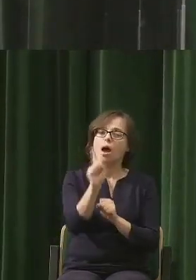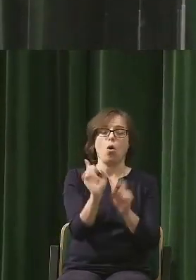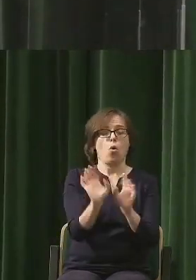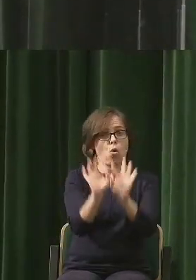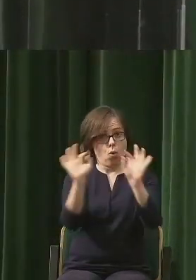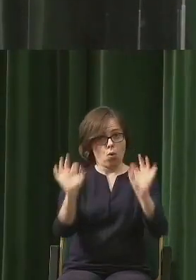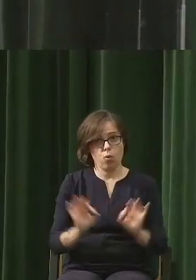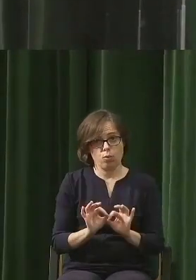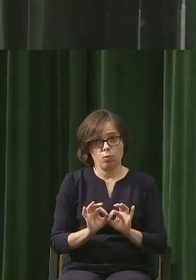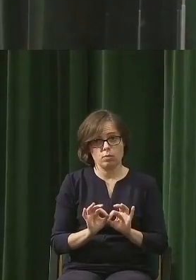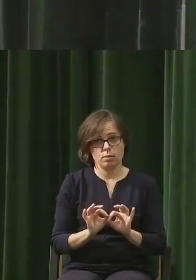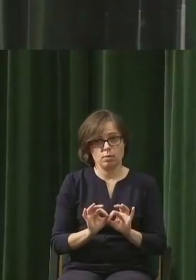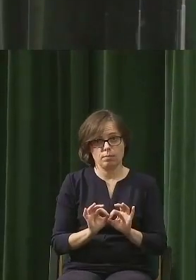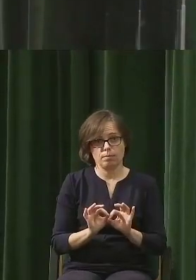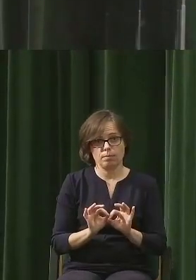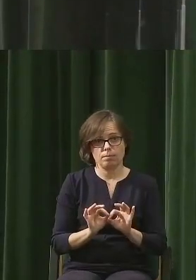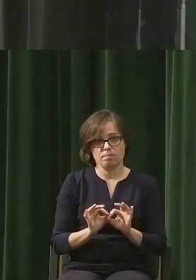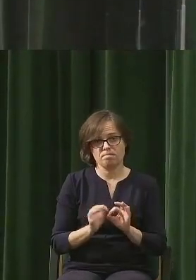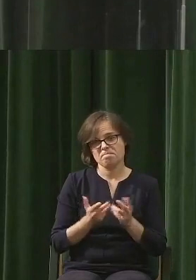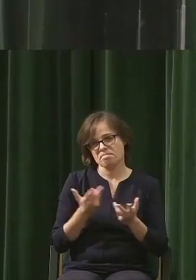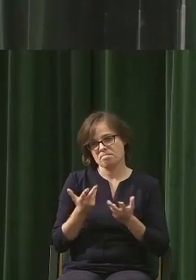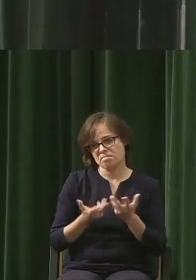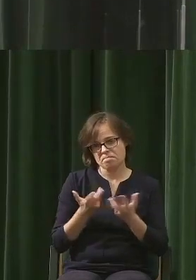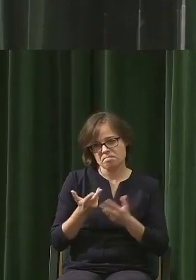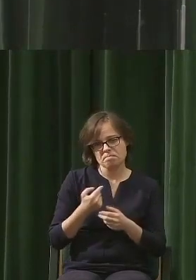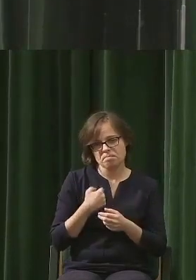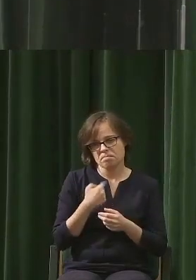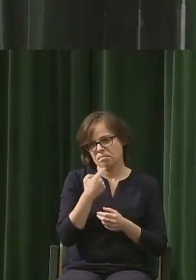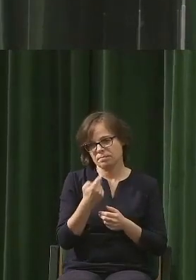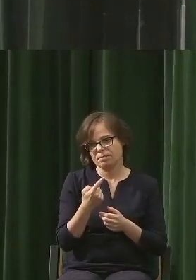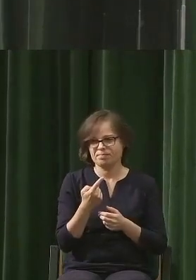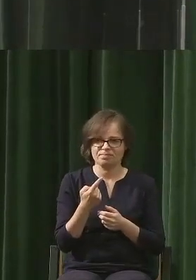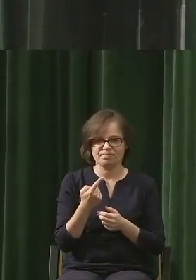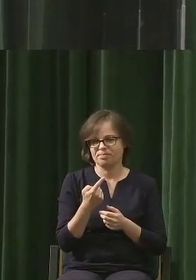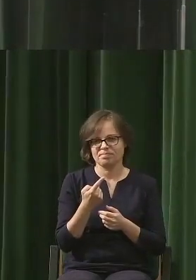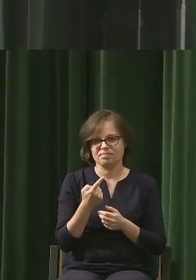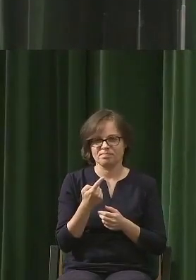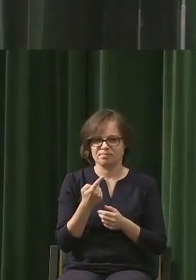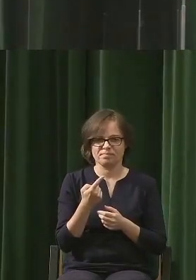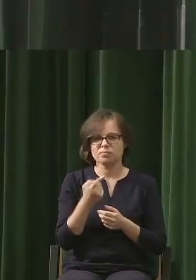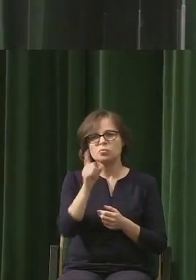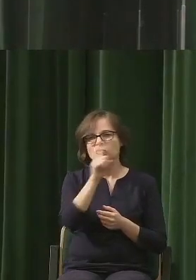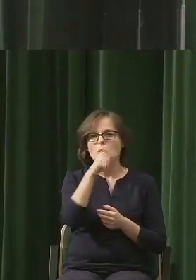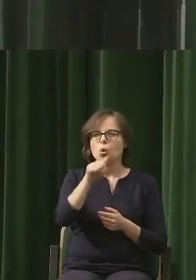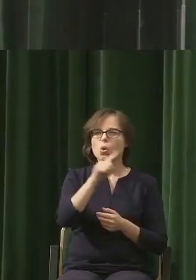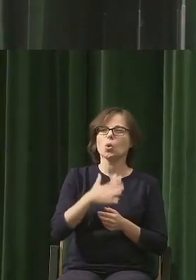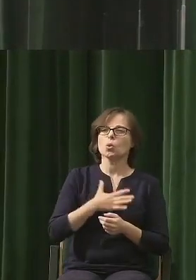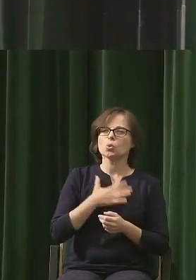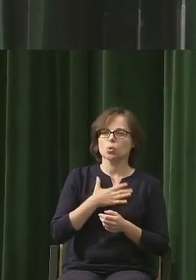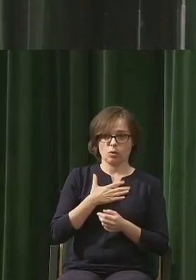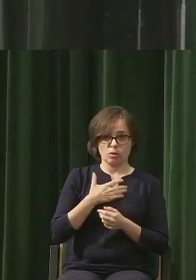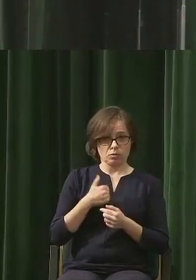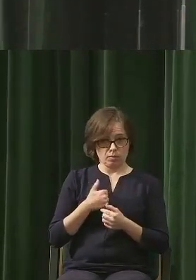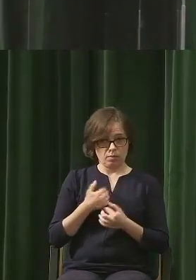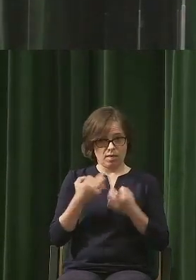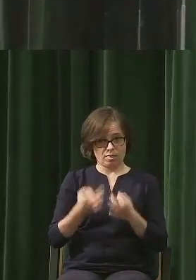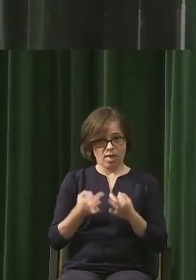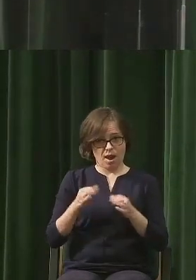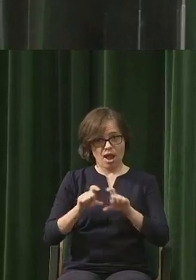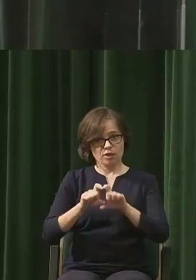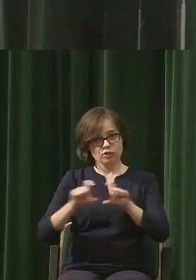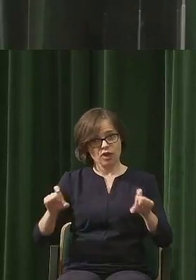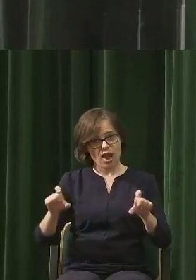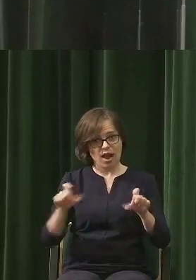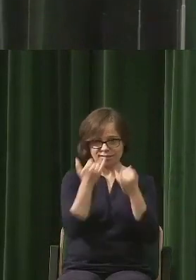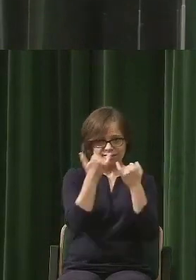mało takiego poczucia, że żyjemy w czasach nieporównywalnych z czymś, co